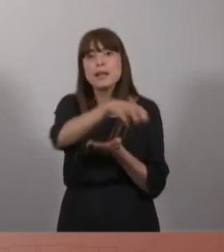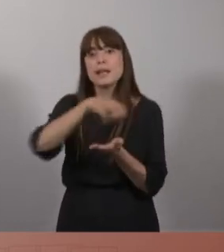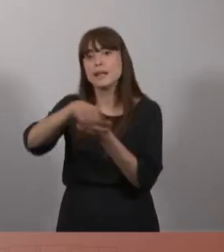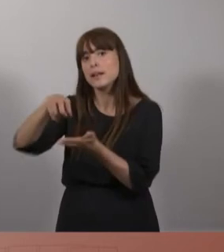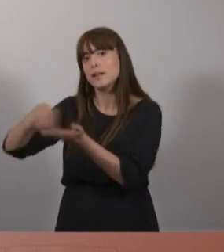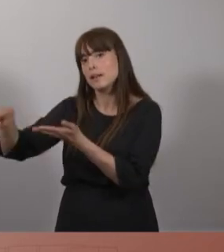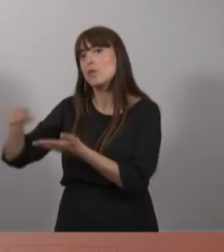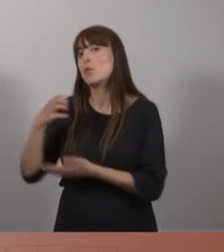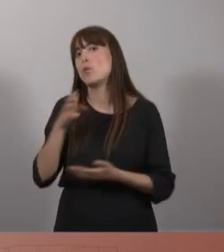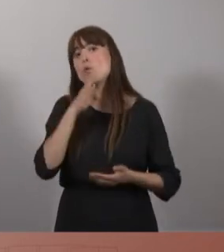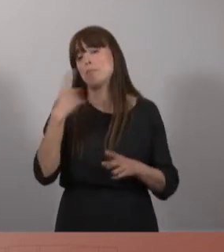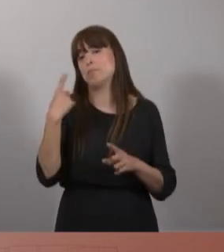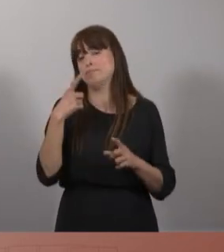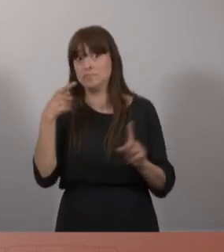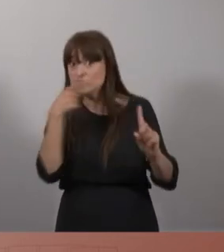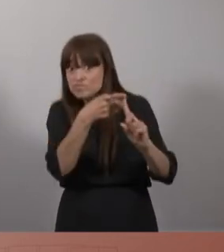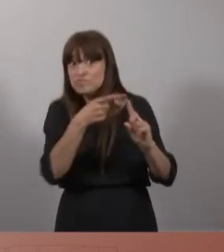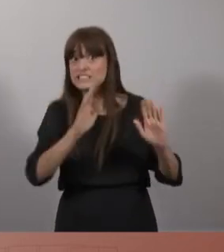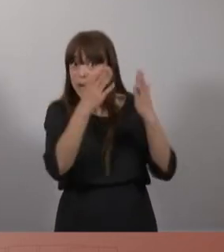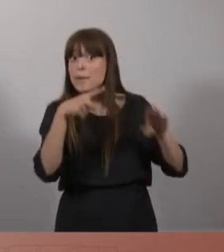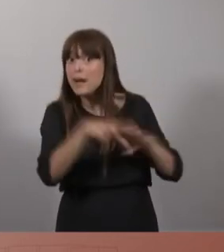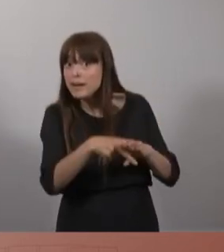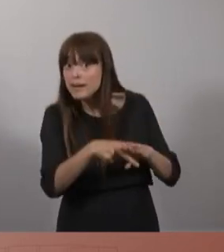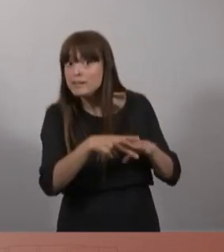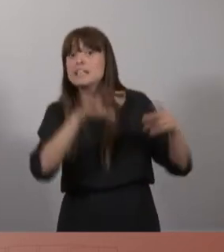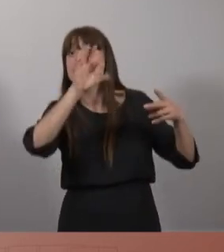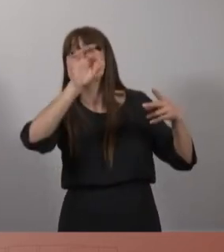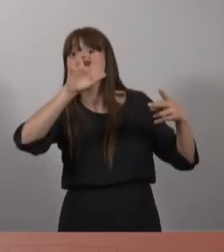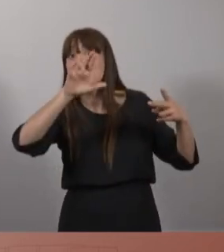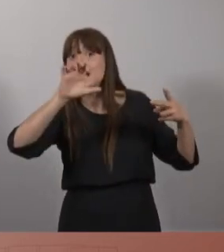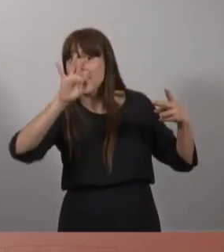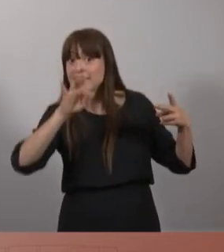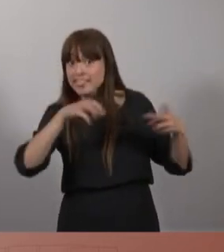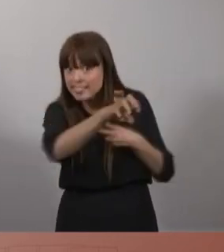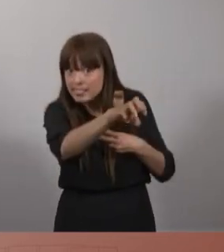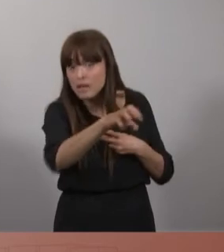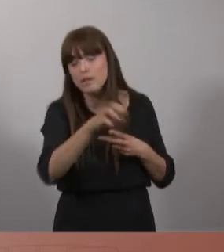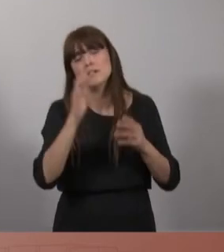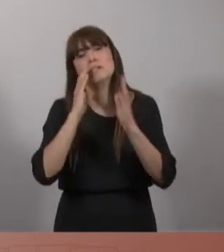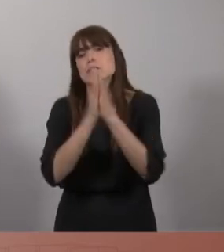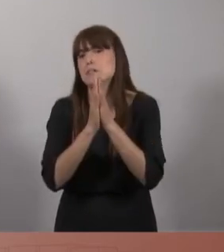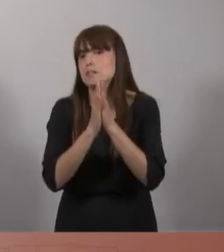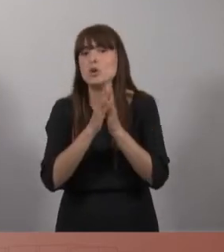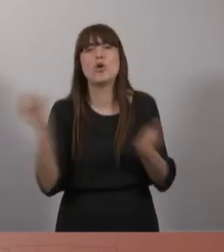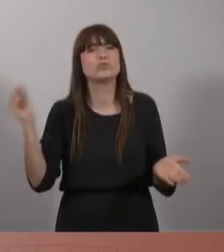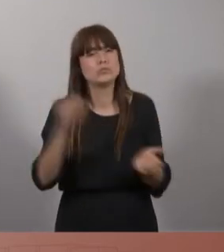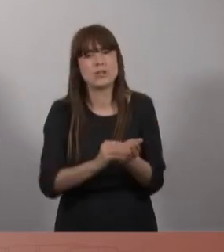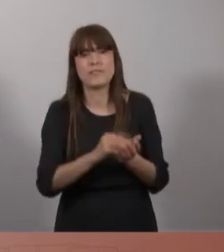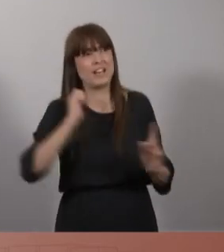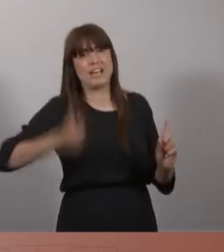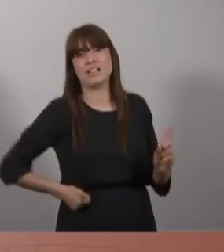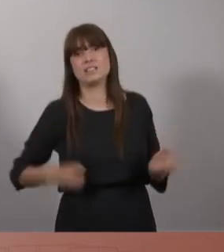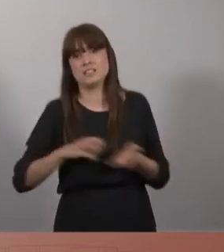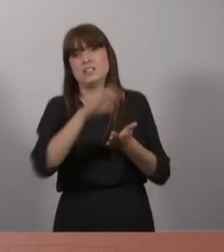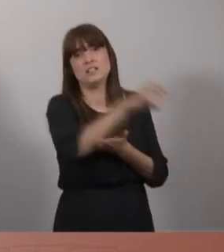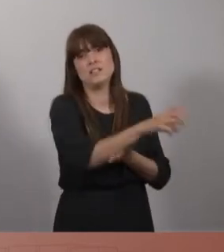rescat de la banca, Sareb, tenim por que aquests diners, novament, vagin als de sempre i que, precisament, aquests diners per la